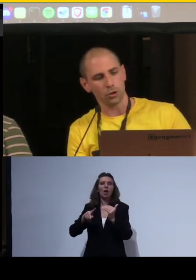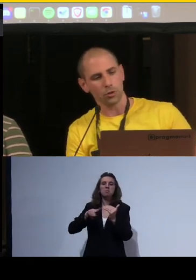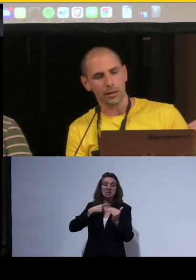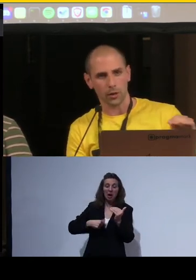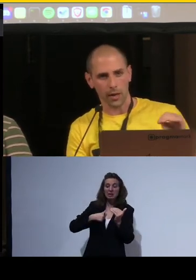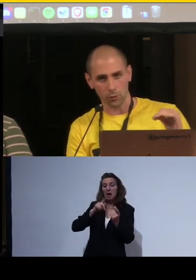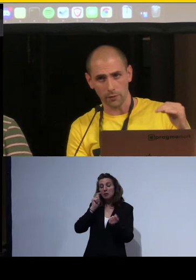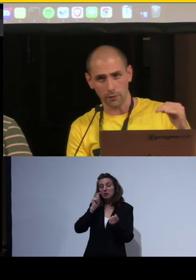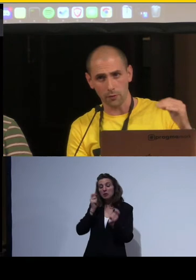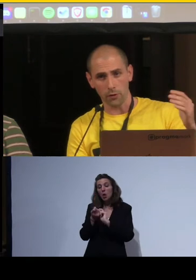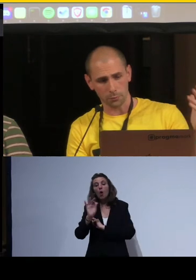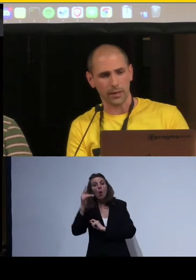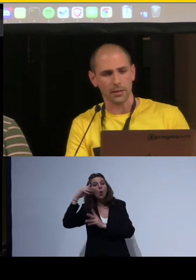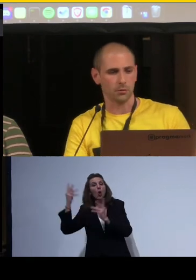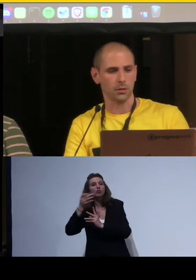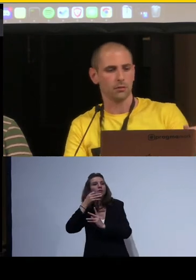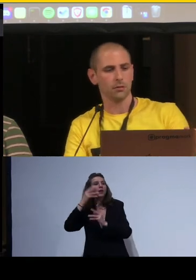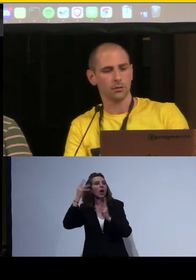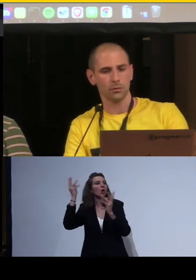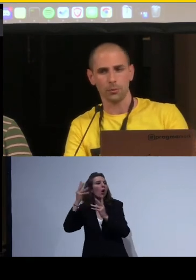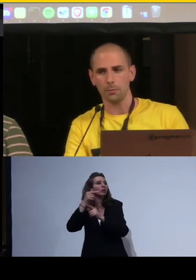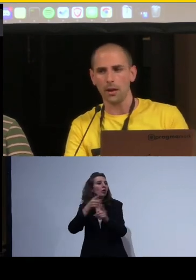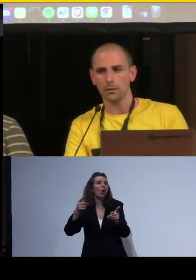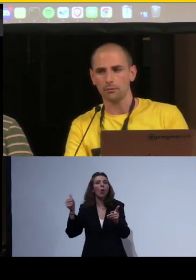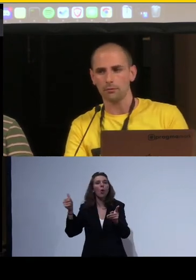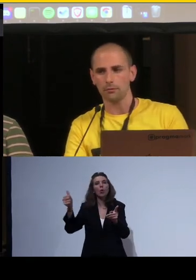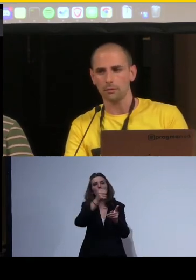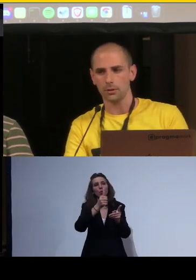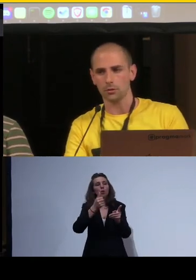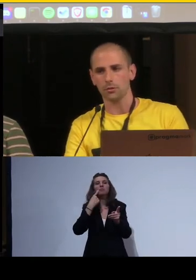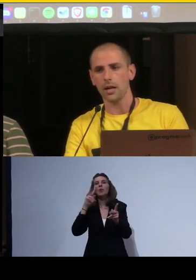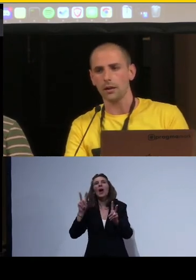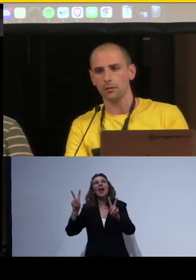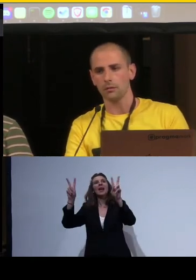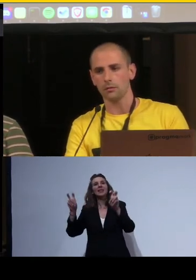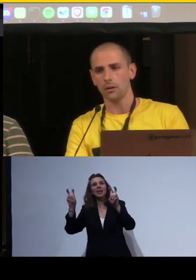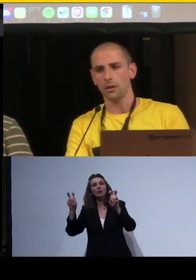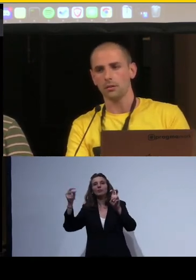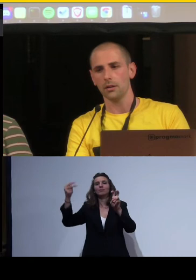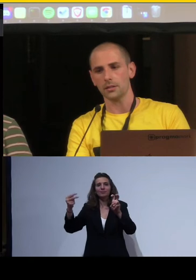dove per logico intendo che è dove voi ve lo aspettereste, quindi titolo principale, titolo secondario, lista,